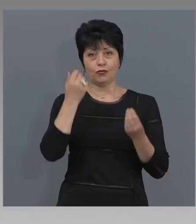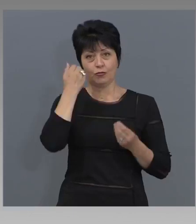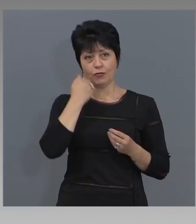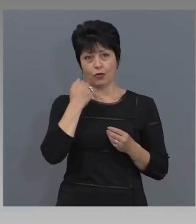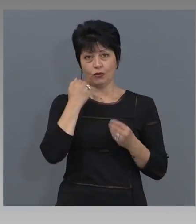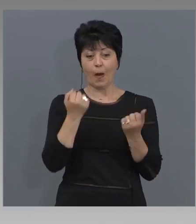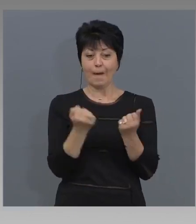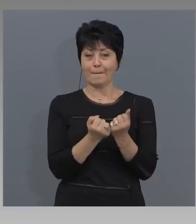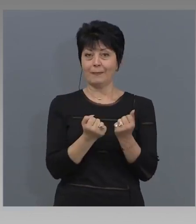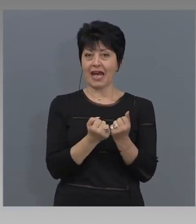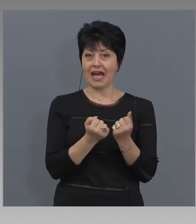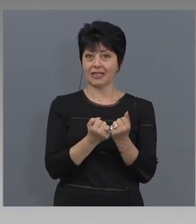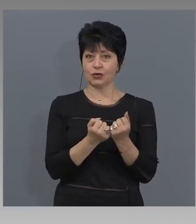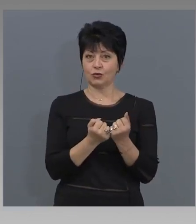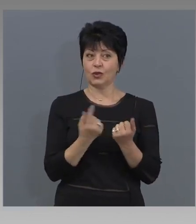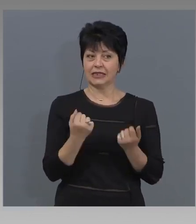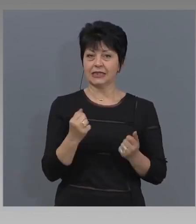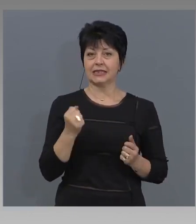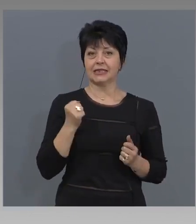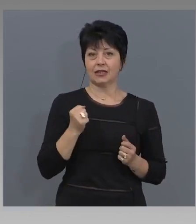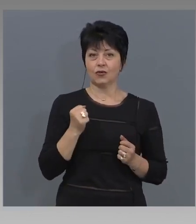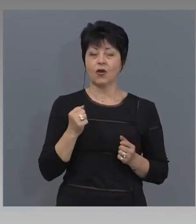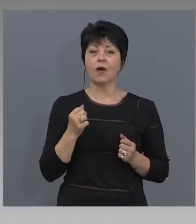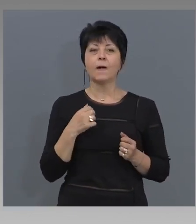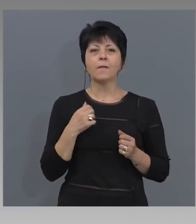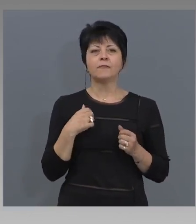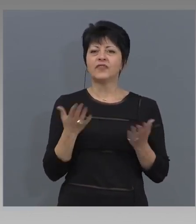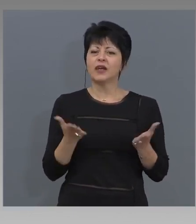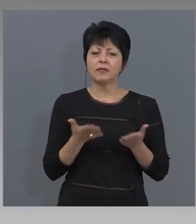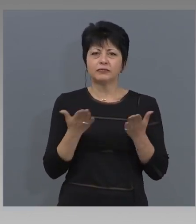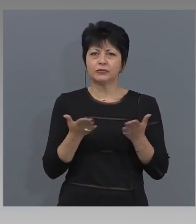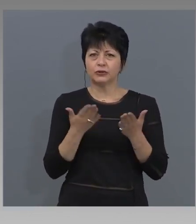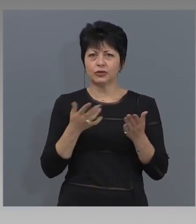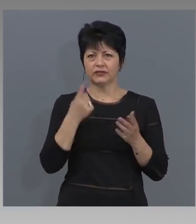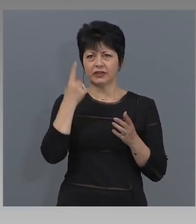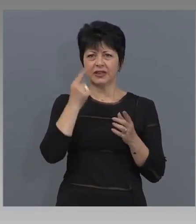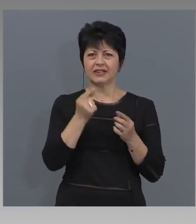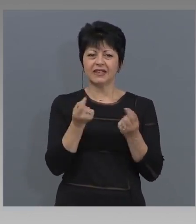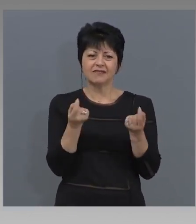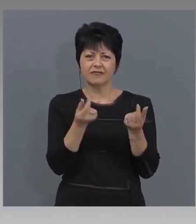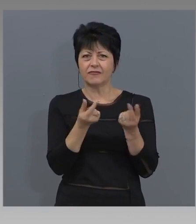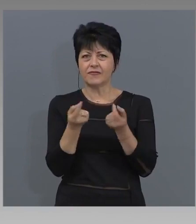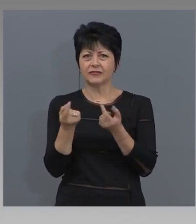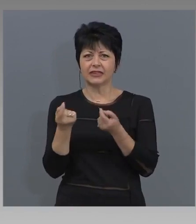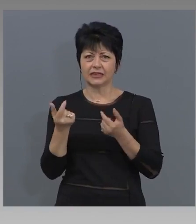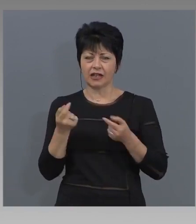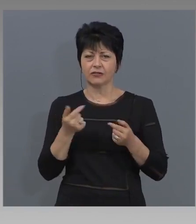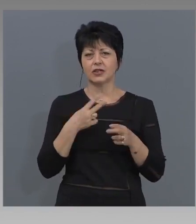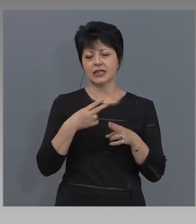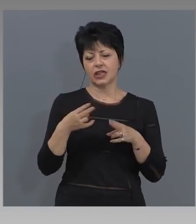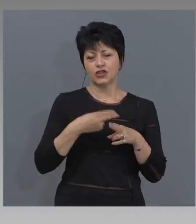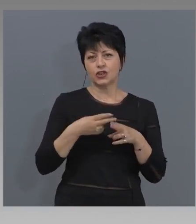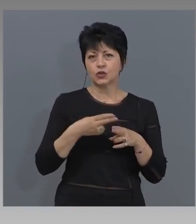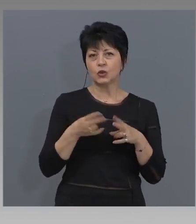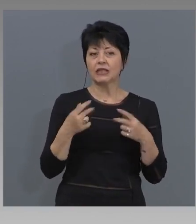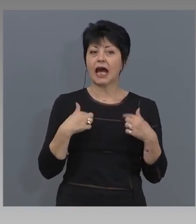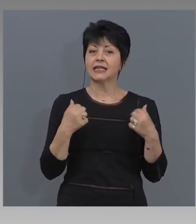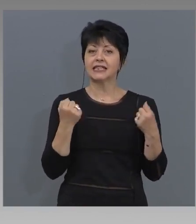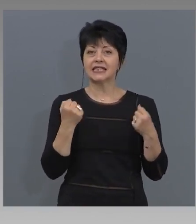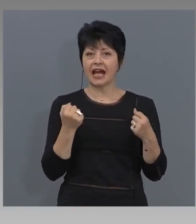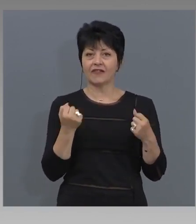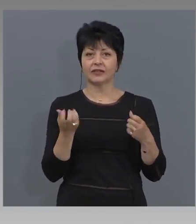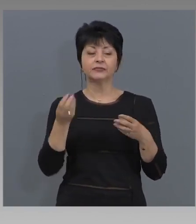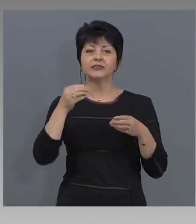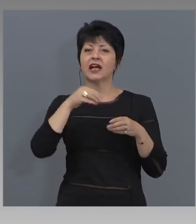сигурност. Разработихме един детайлен пакет от протокол и мерки за хигиенизиране, чистота и здраве. Вътре са